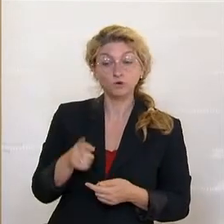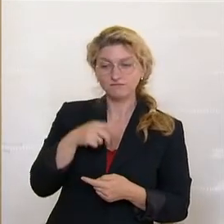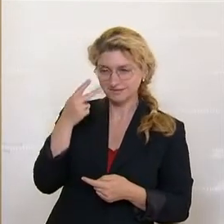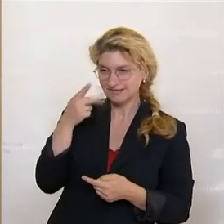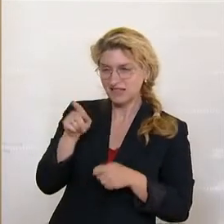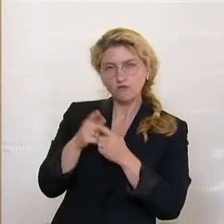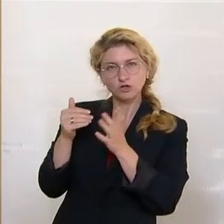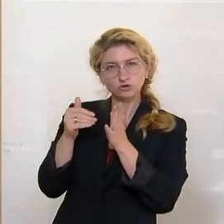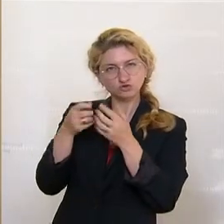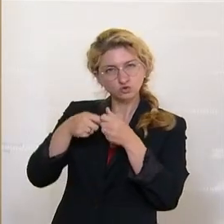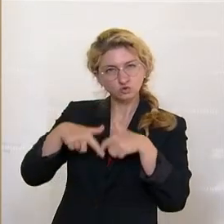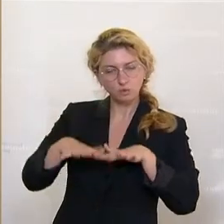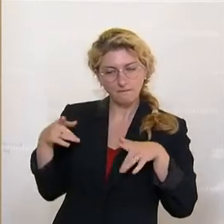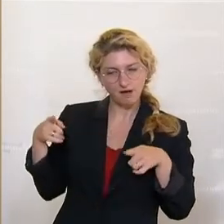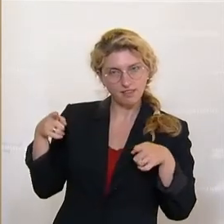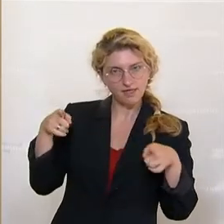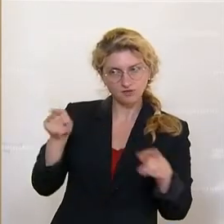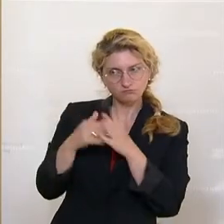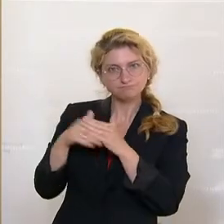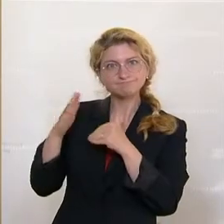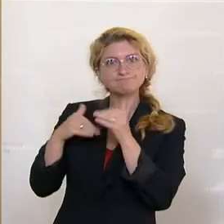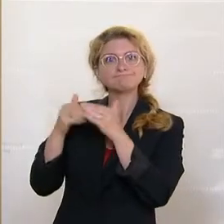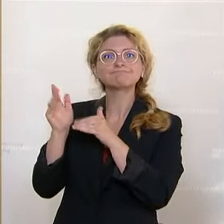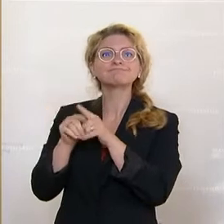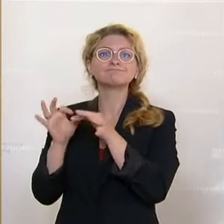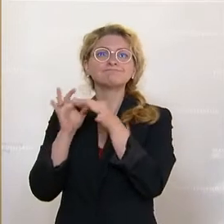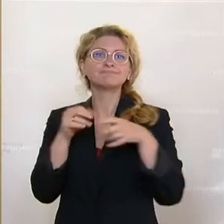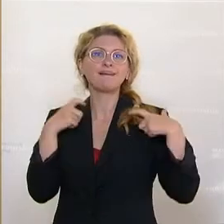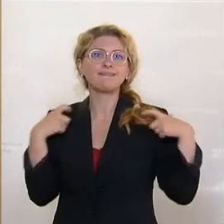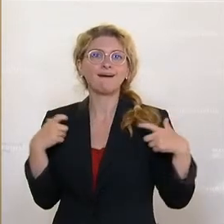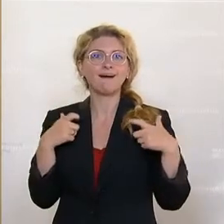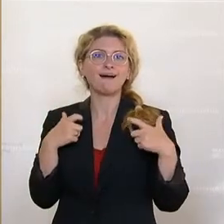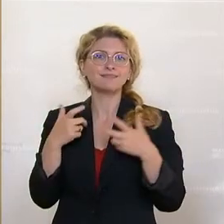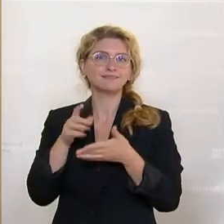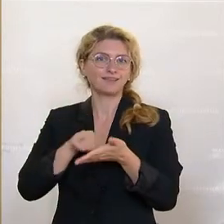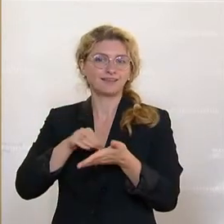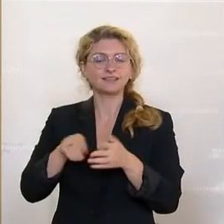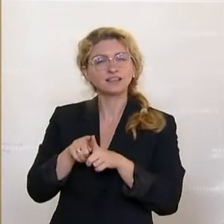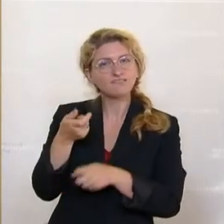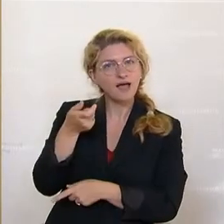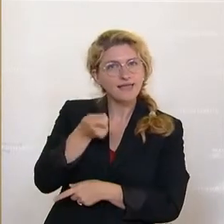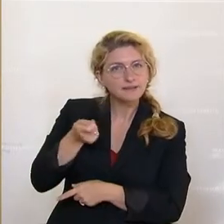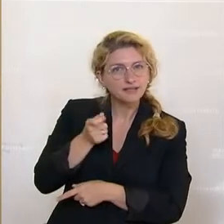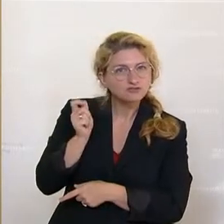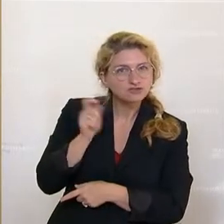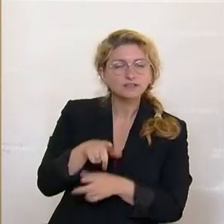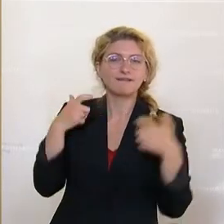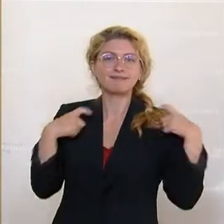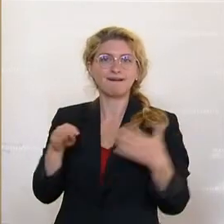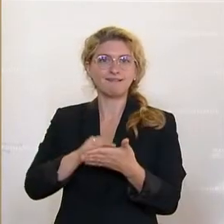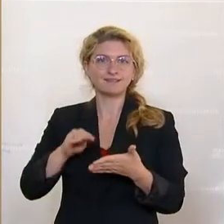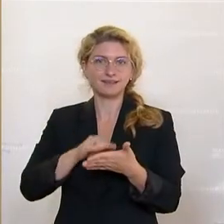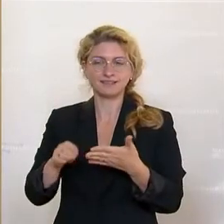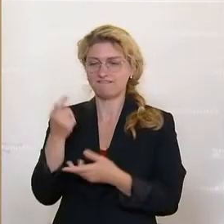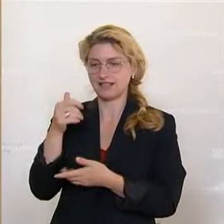aufgebaut hat, über die Generalsekretäre aus den SMS, wo der Generalsekretär im Finanzministerium, der ÖVP